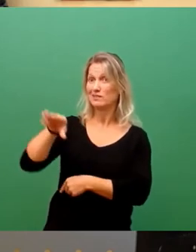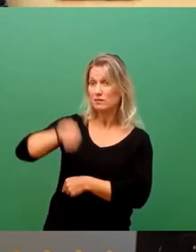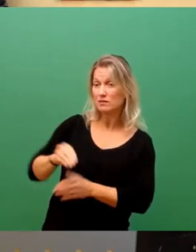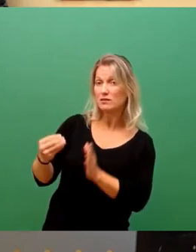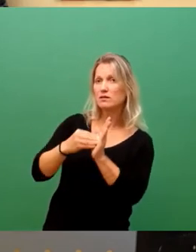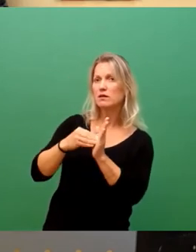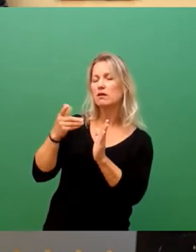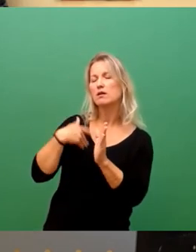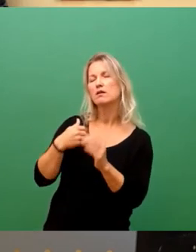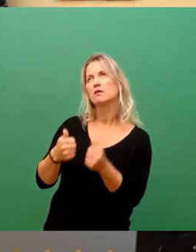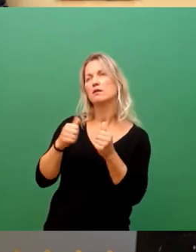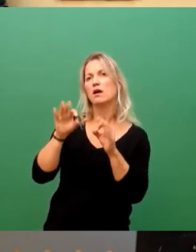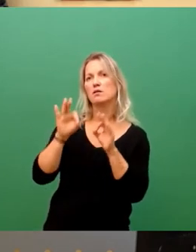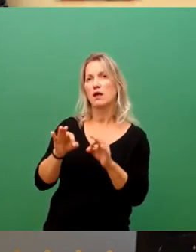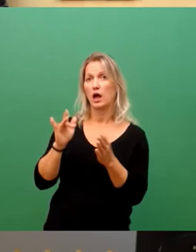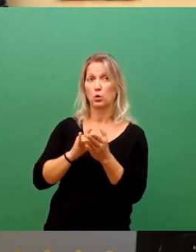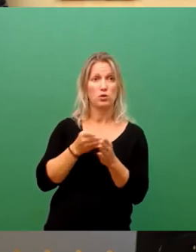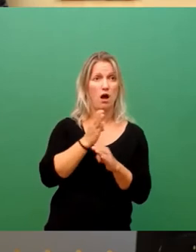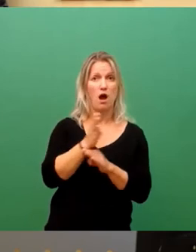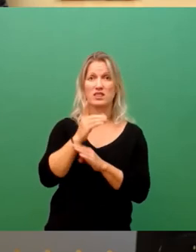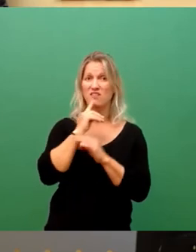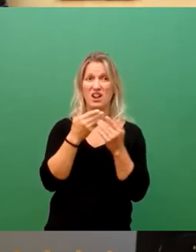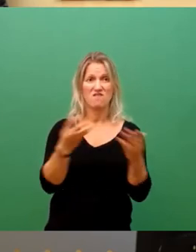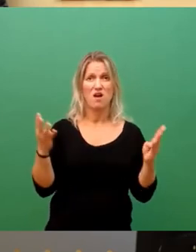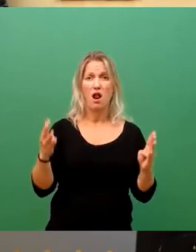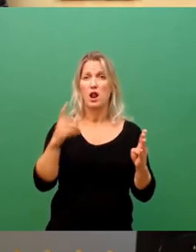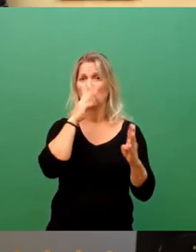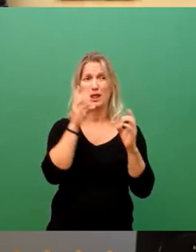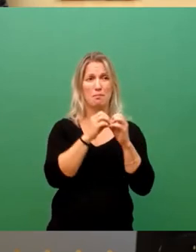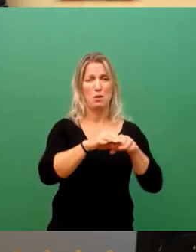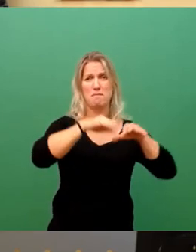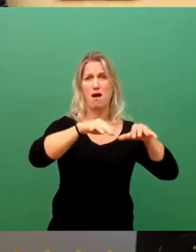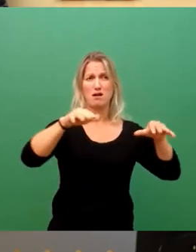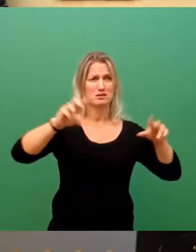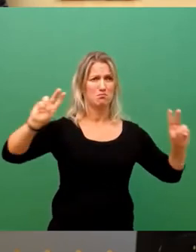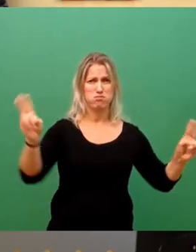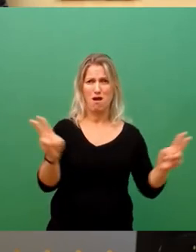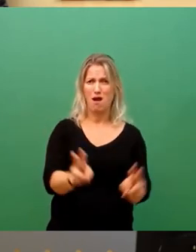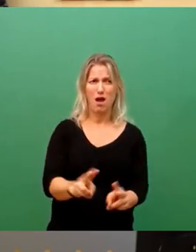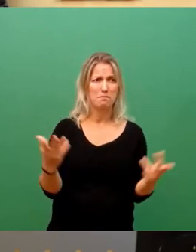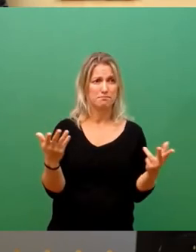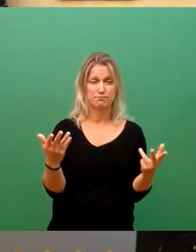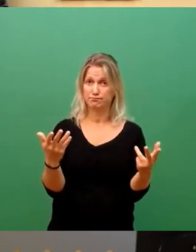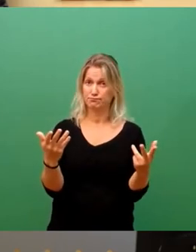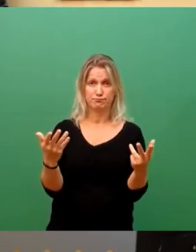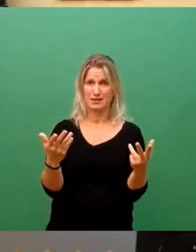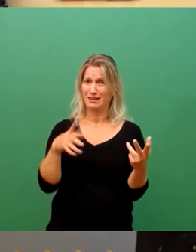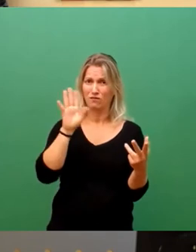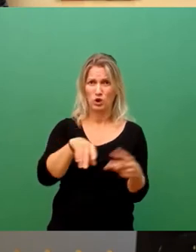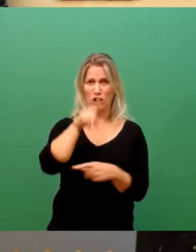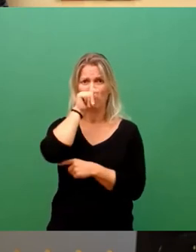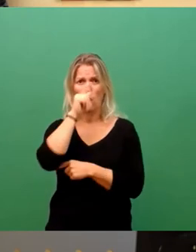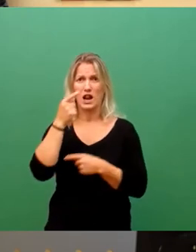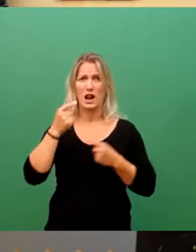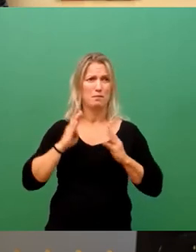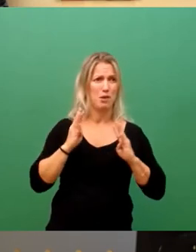Verlust an Artenvielfalt und Biomasse, besonders bei Vögeln und Insekten, aber auch bei vielen Wildblumen, ist besonders